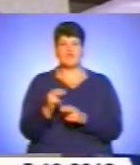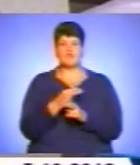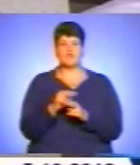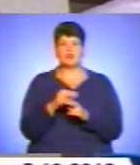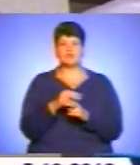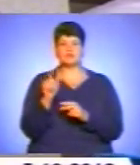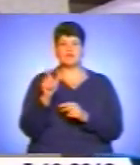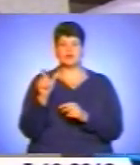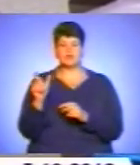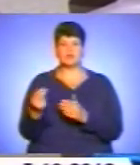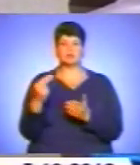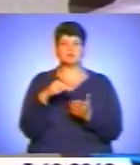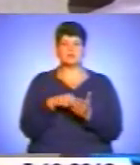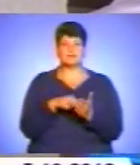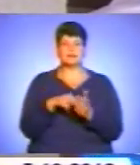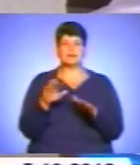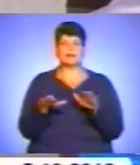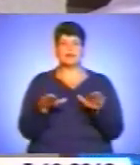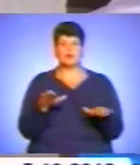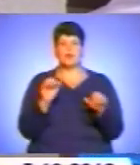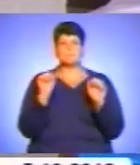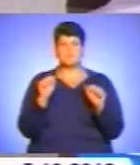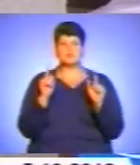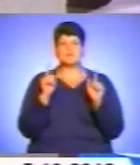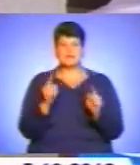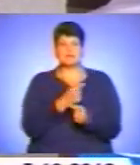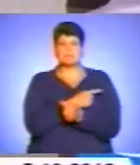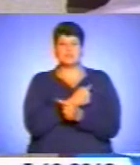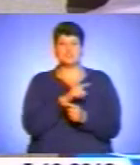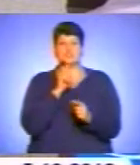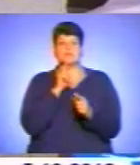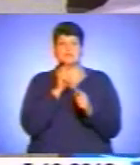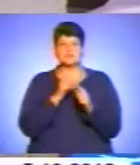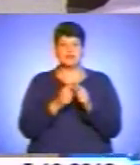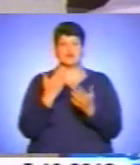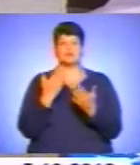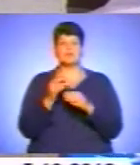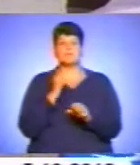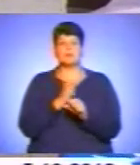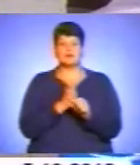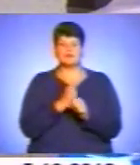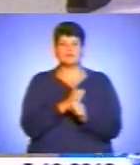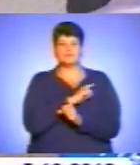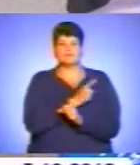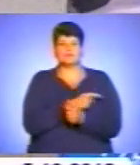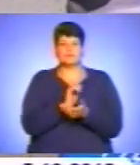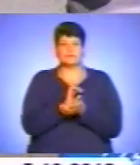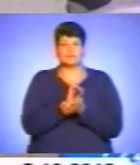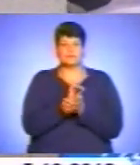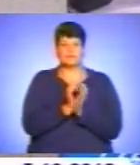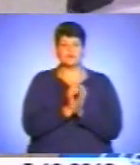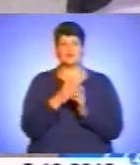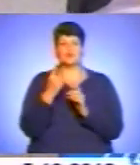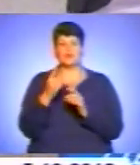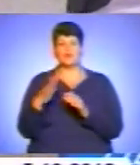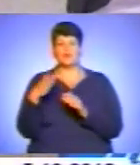людину, поставити її ноги може тільки медична сестра, коли вона працює, в чесному контакті. З одного боку,